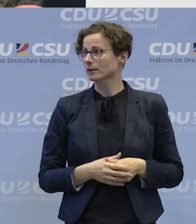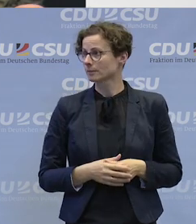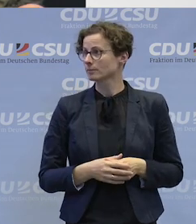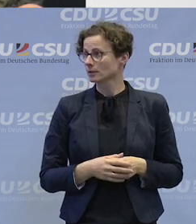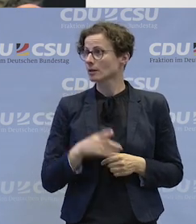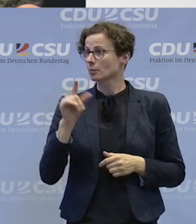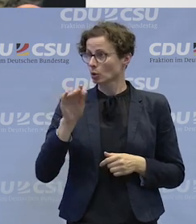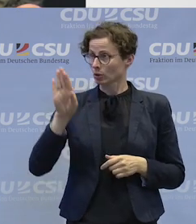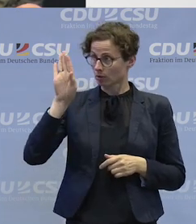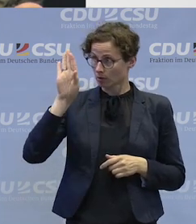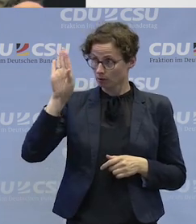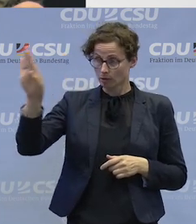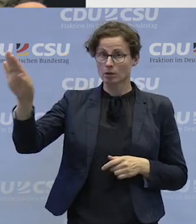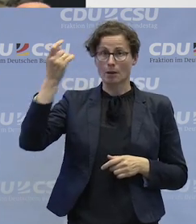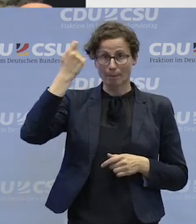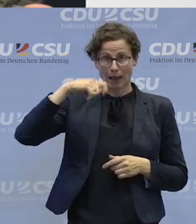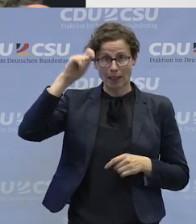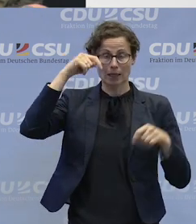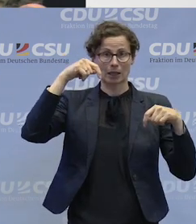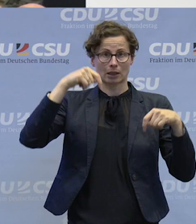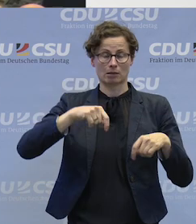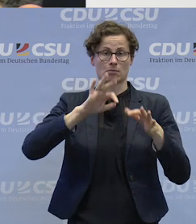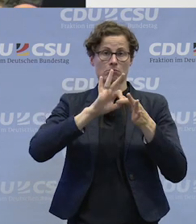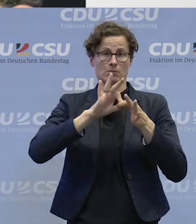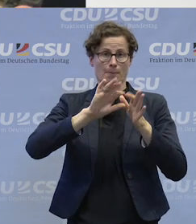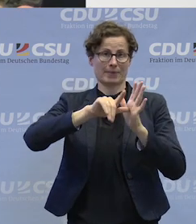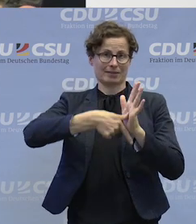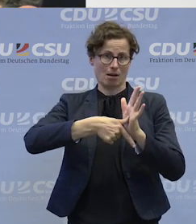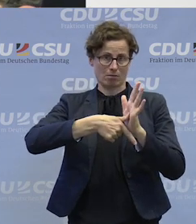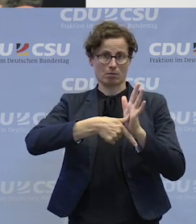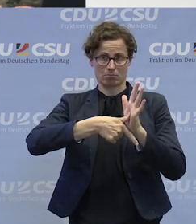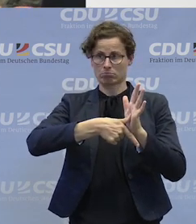Also das wäre hier in Berlin ein Bezirk zurzeit.